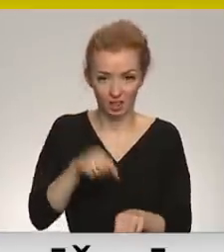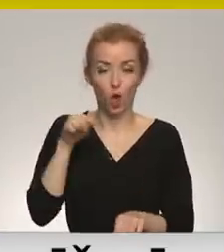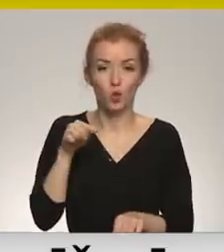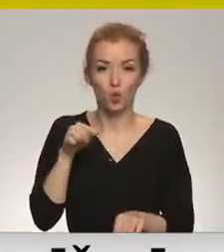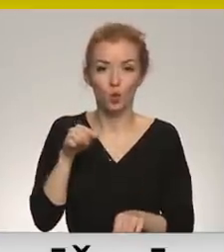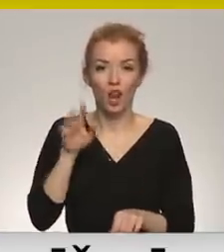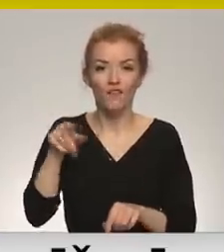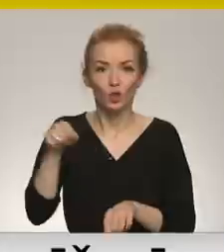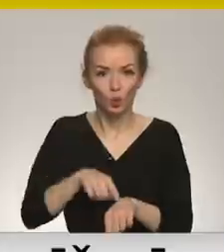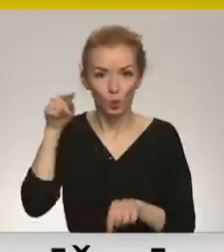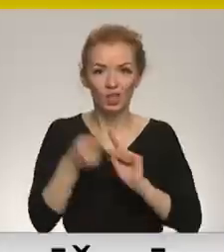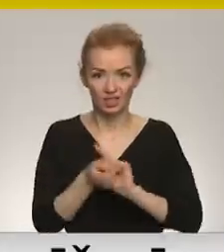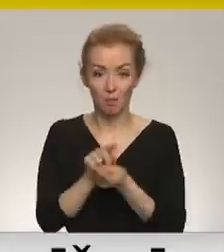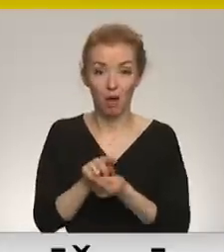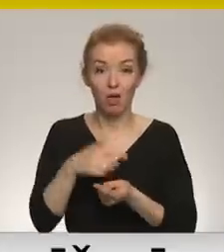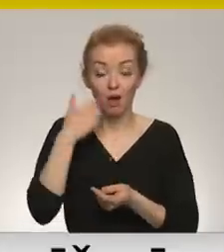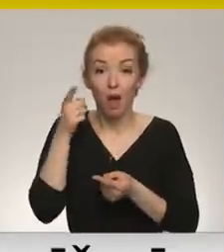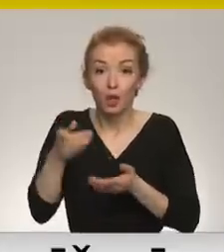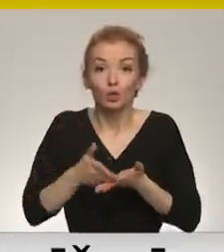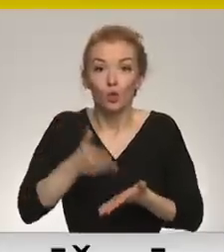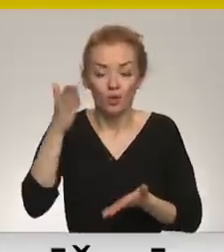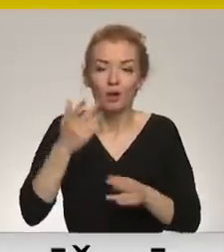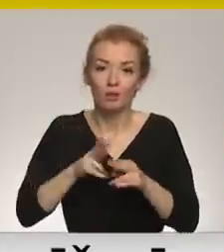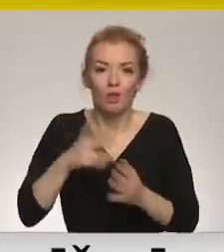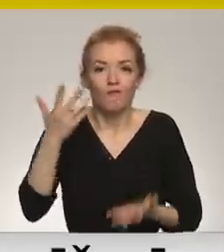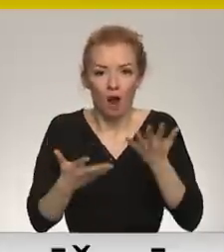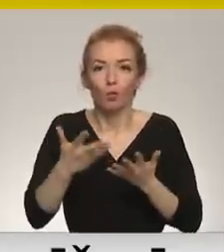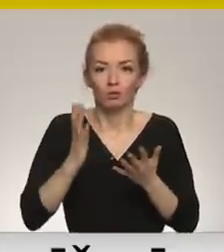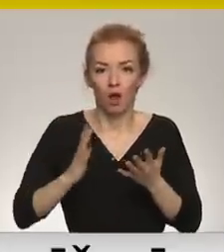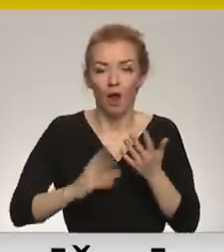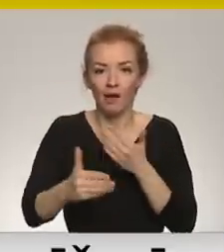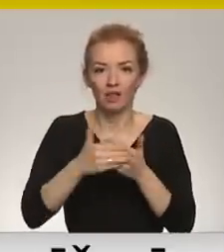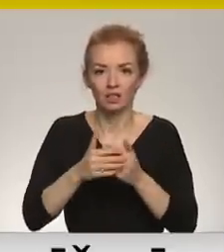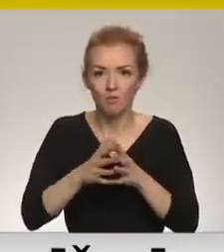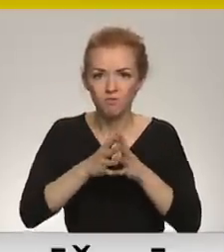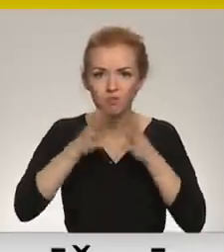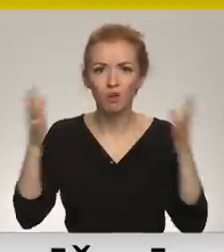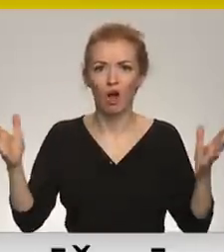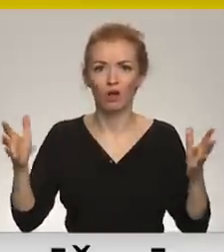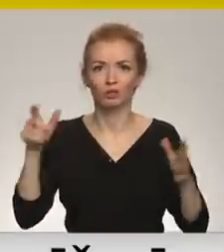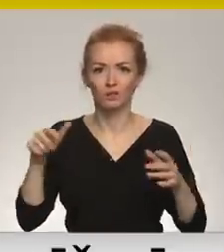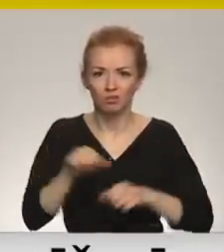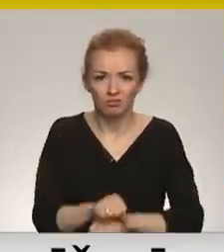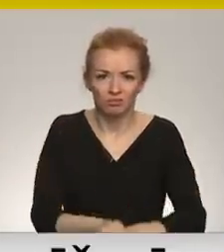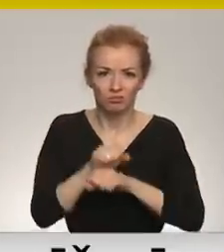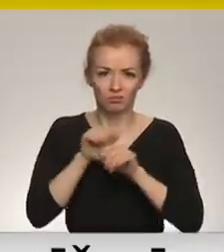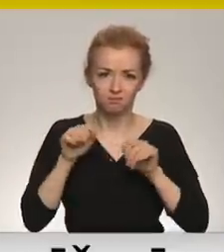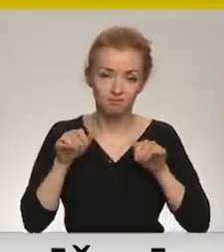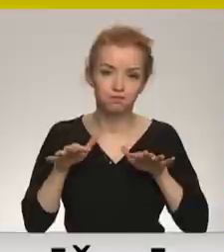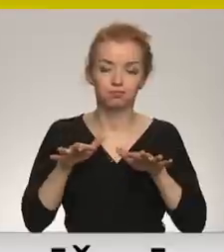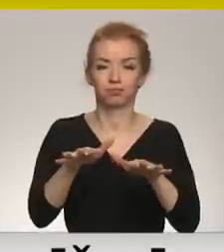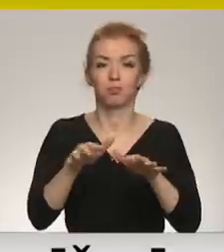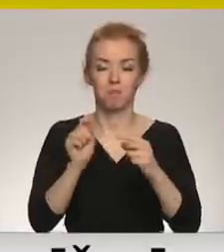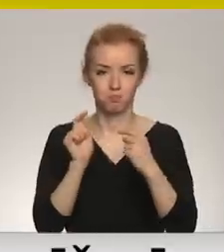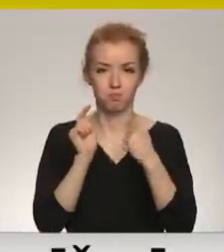izmaiņa. Un tajā brīdī, kad tas notiks, tad mēs varam sagaidīt plašākus mērogus un protestus, protestus, kas